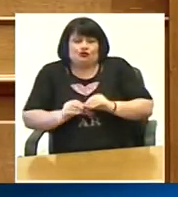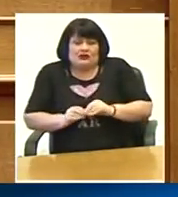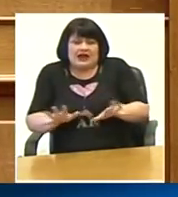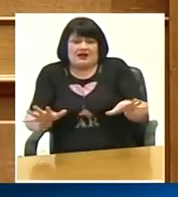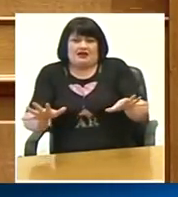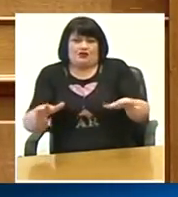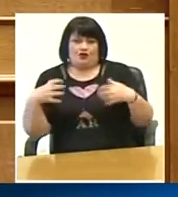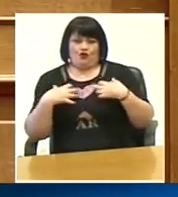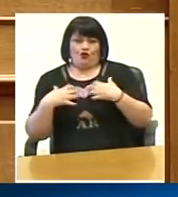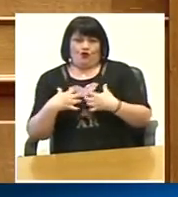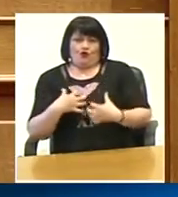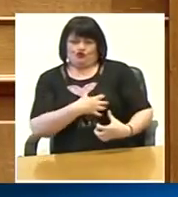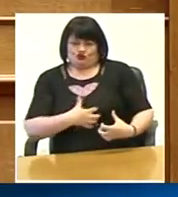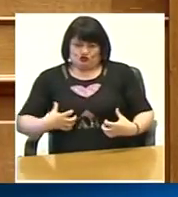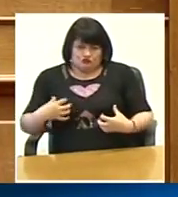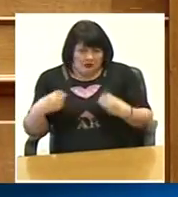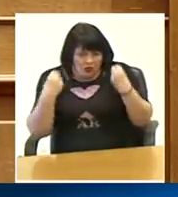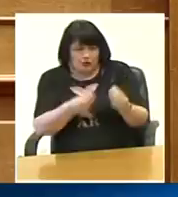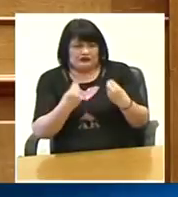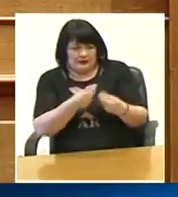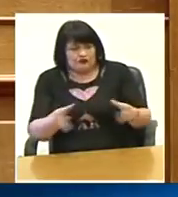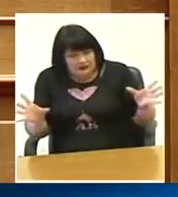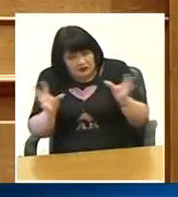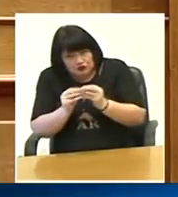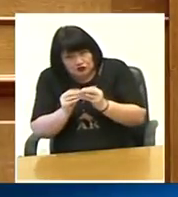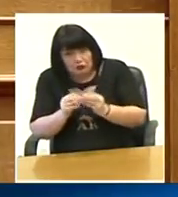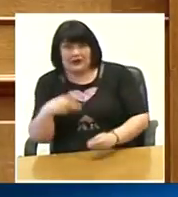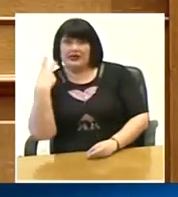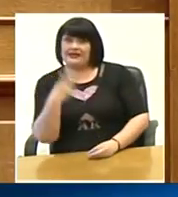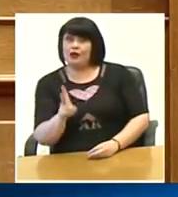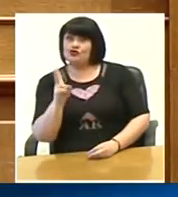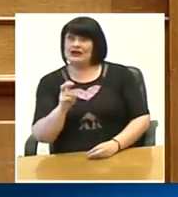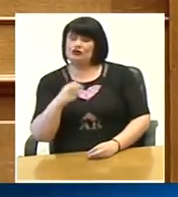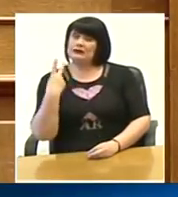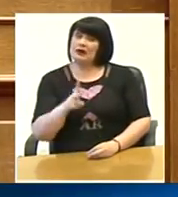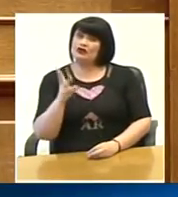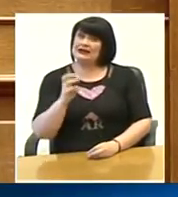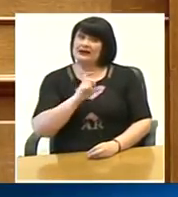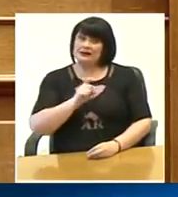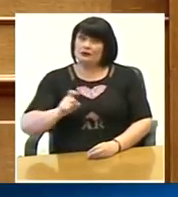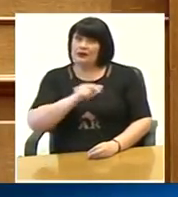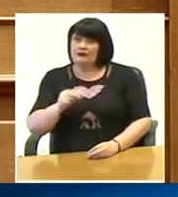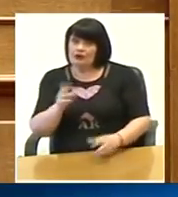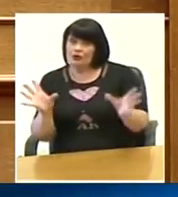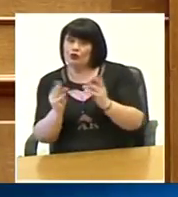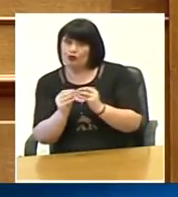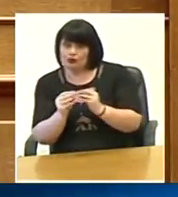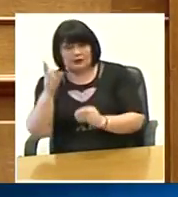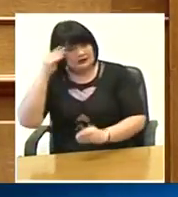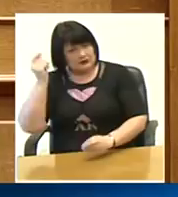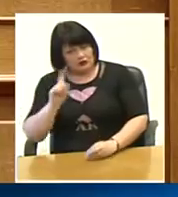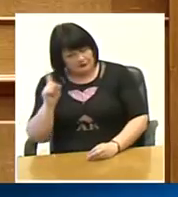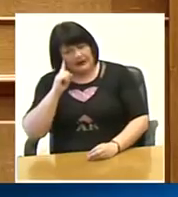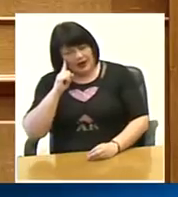εκατομμύρια ευρώ όλα αυτά αρθρίζονται σε περίπου 220 με 230 εκατομμύρια ευρώ και βέβαια να μην ξεχάσω